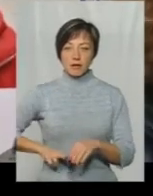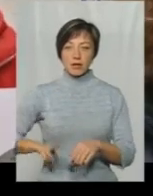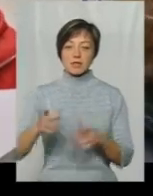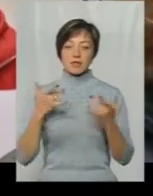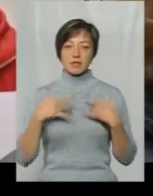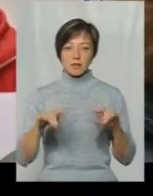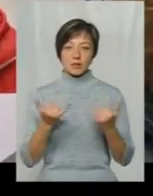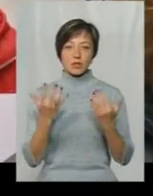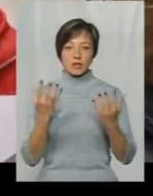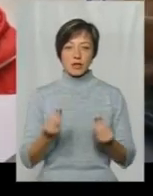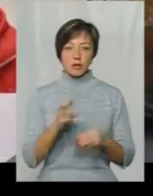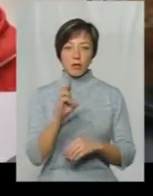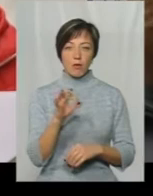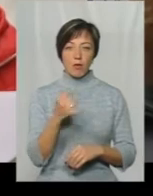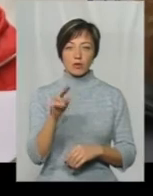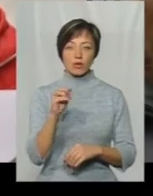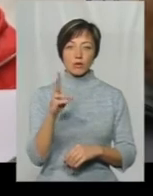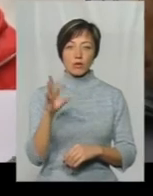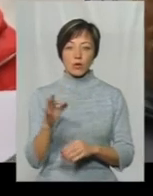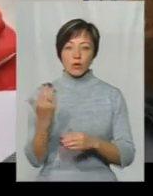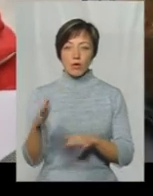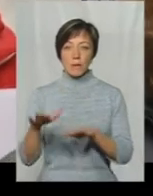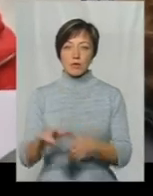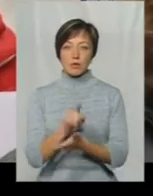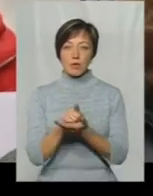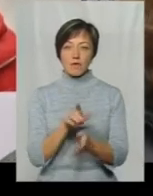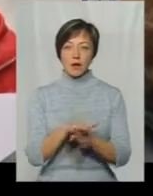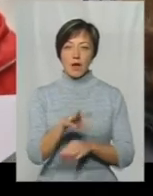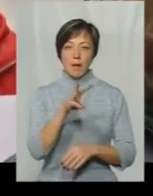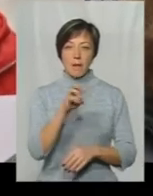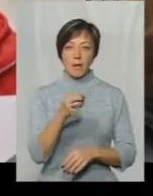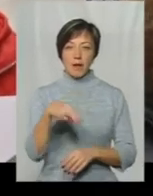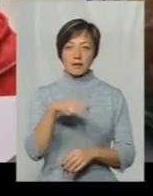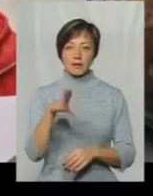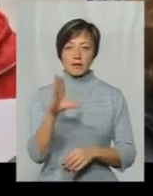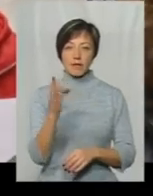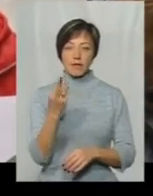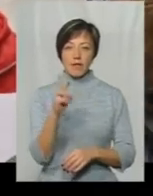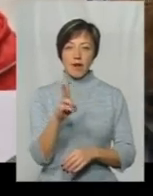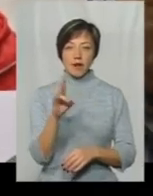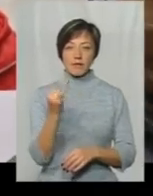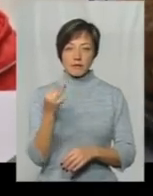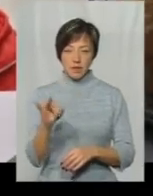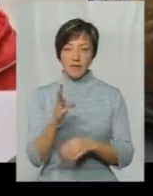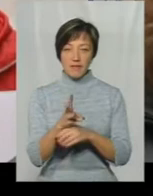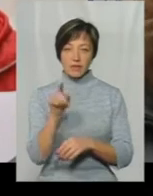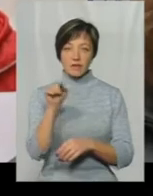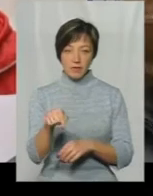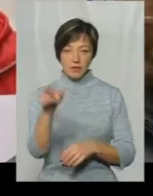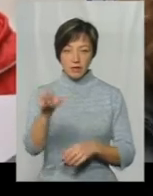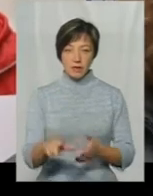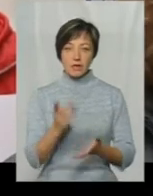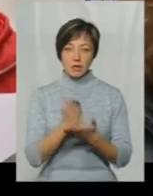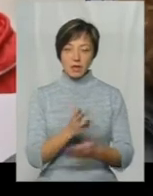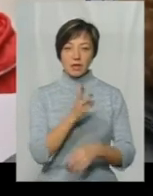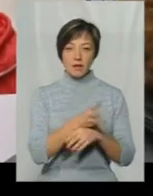звільнений на сьогодні, Бойченко, то на його місці його обов'язки виконував Медляківський Владислав На відео ми бачимо саме Медляківського і на